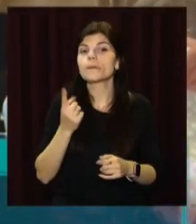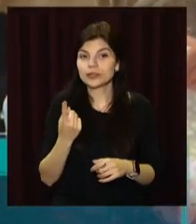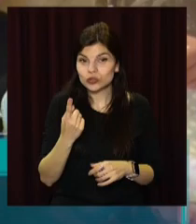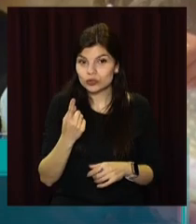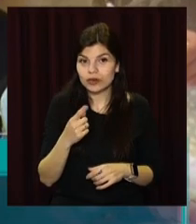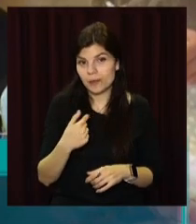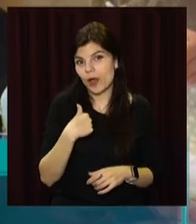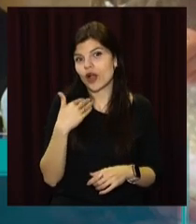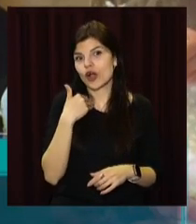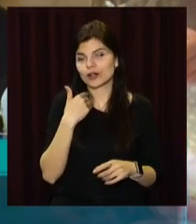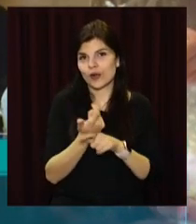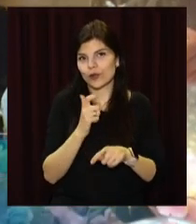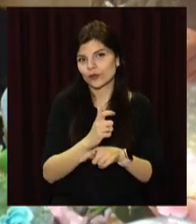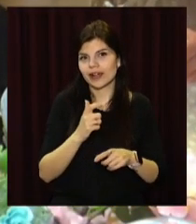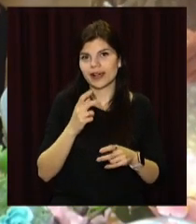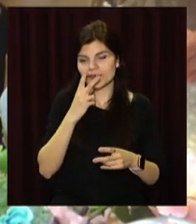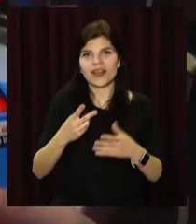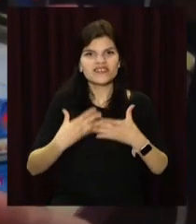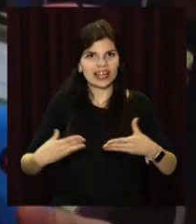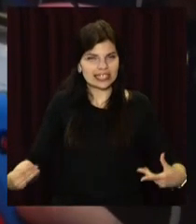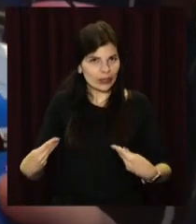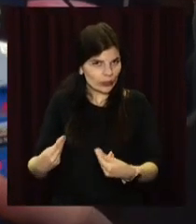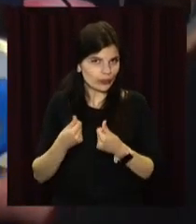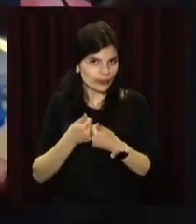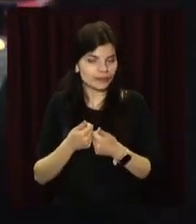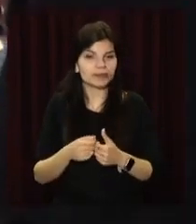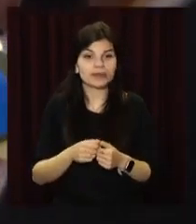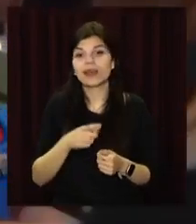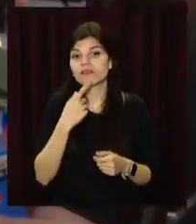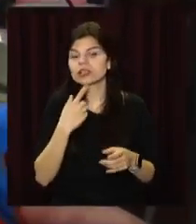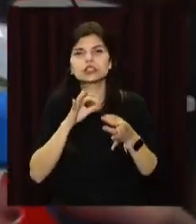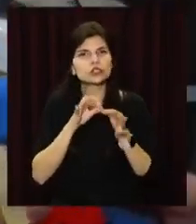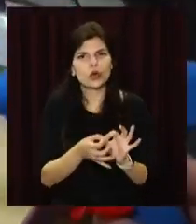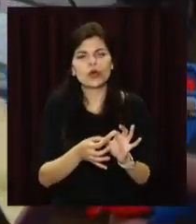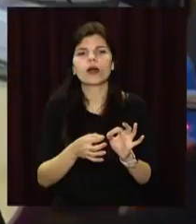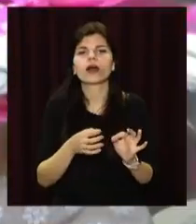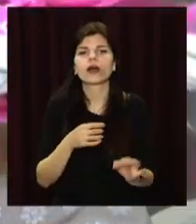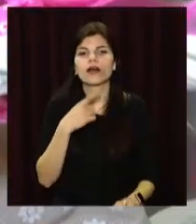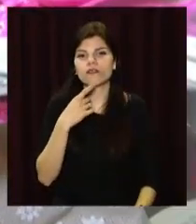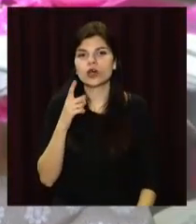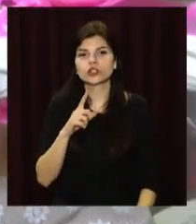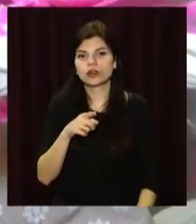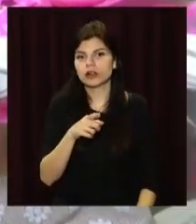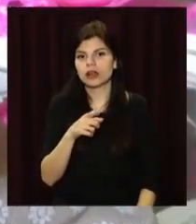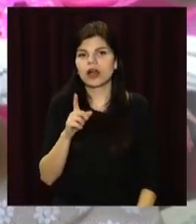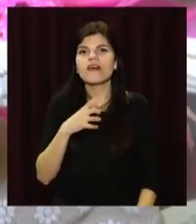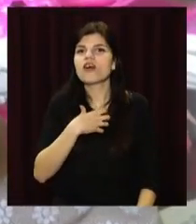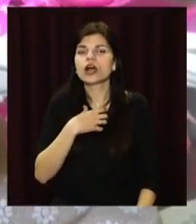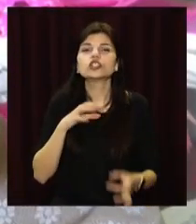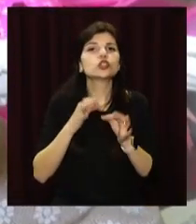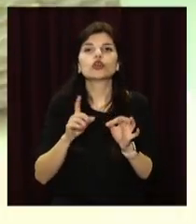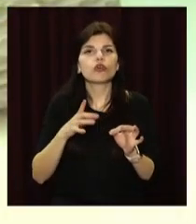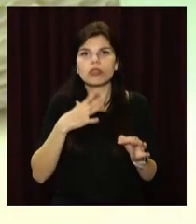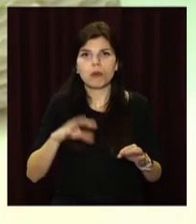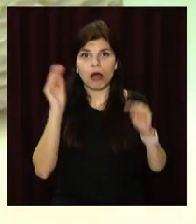вони, мені здається, більше весенні. Найскладнішу у декоруванні переконана майстриня Вікторія Ісайко не переборщити, щоб